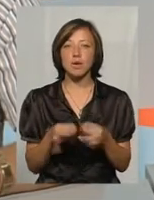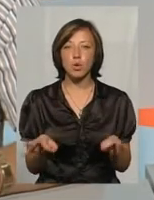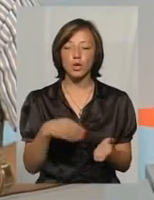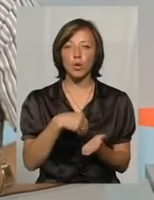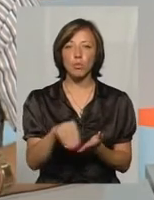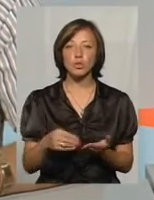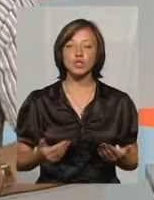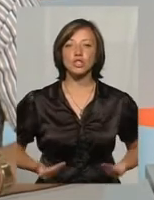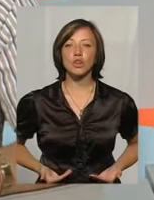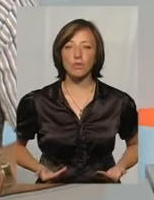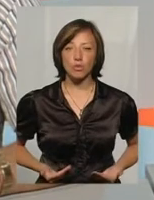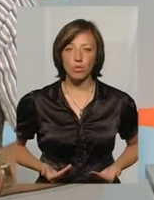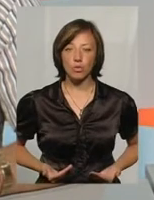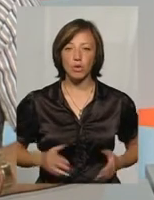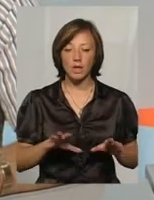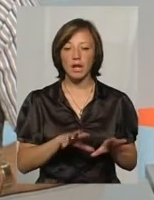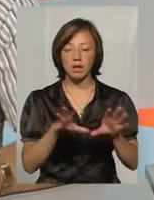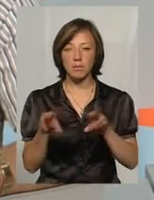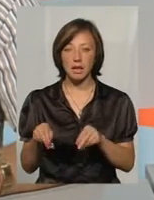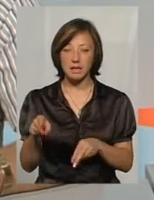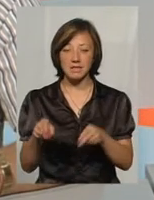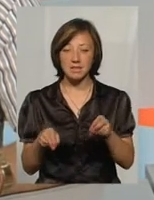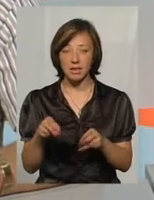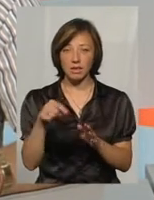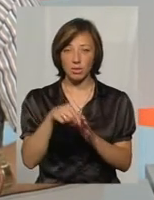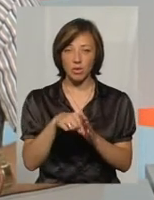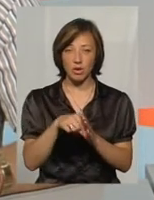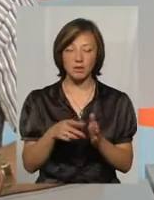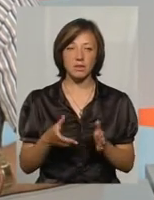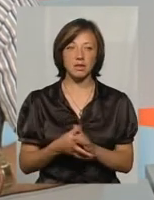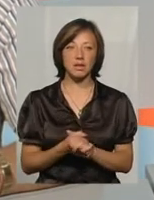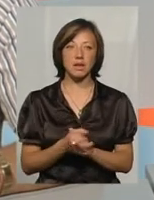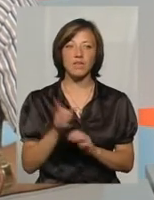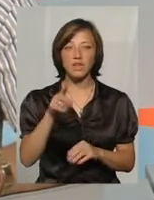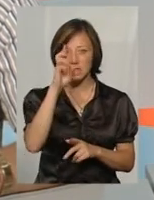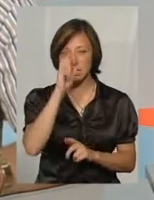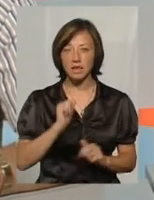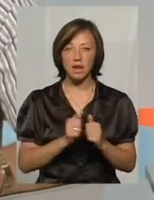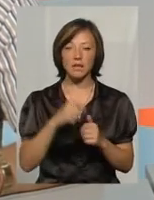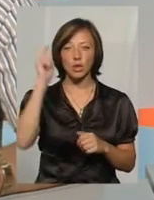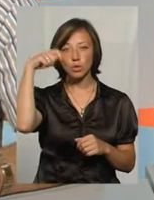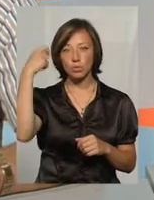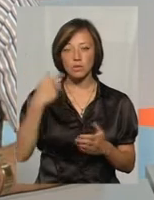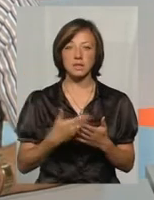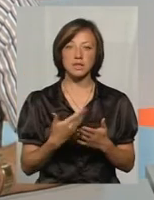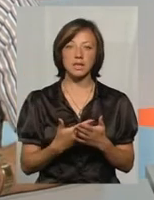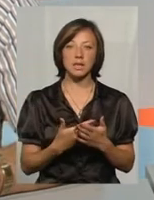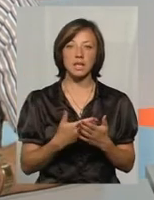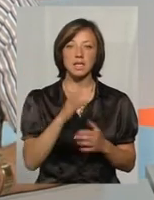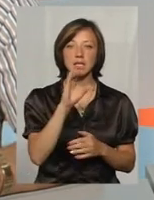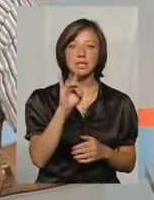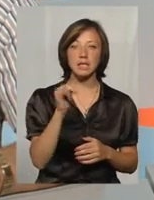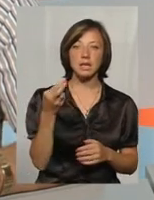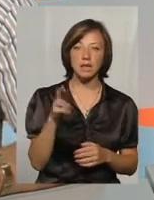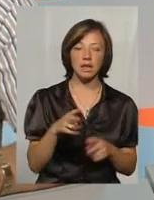купити живу трансплантат, т.е. від живого донора в тех країнах, які Турція, Сирія